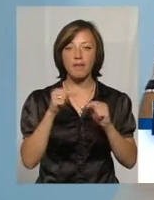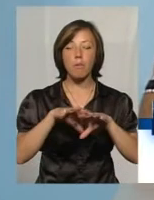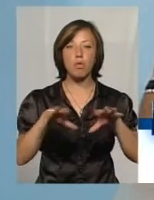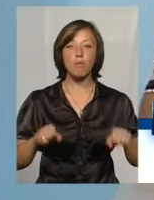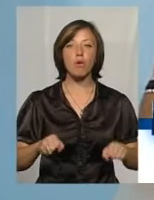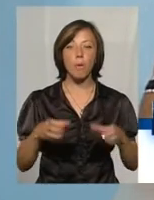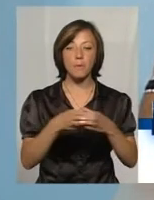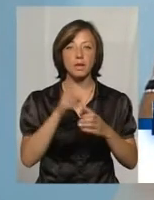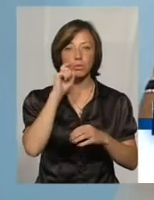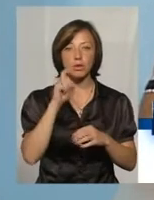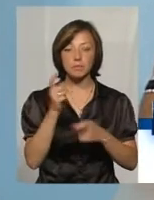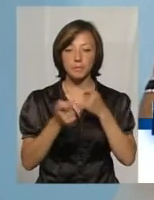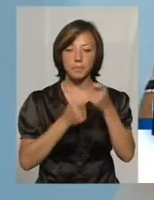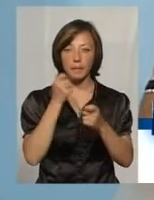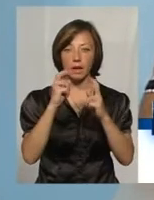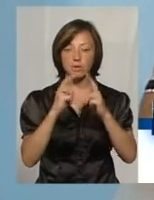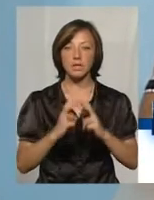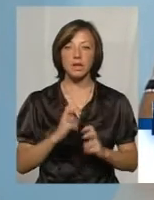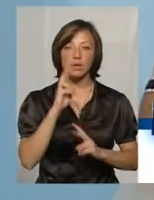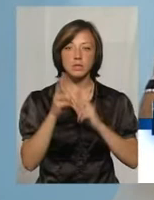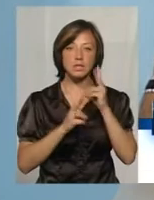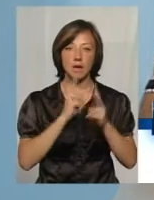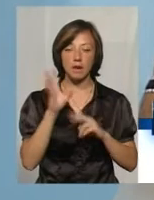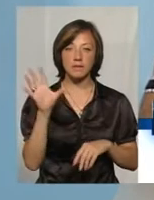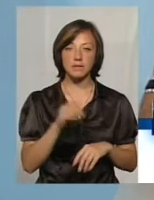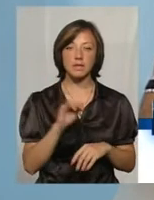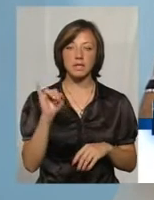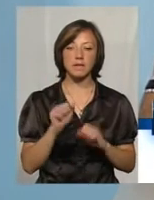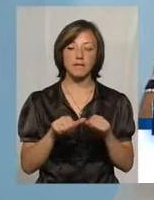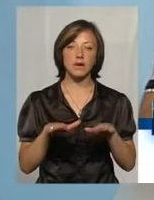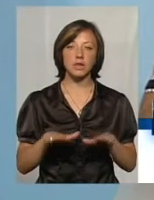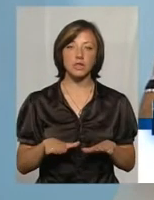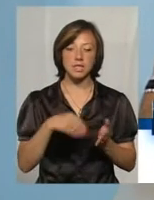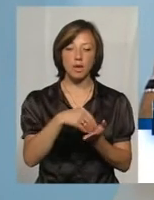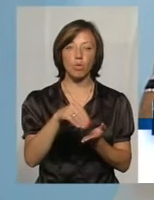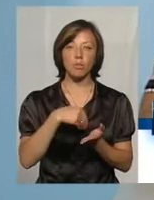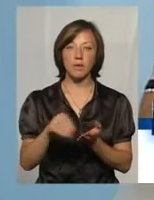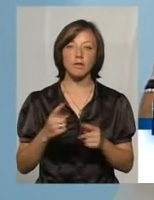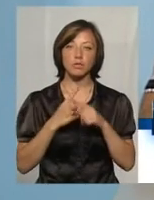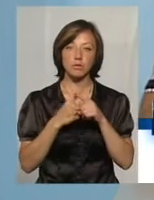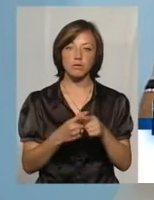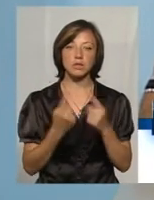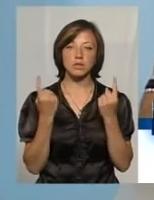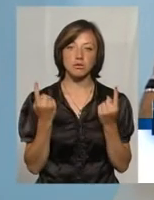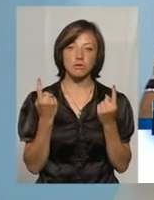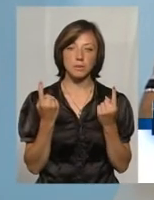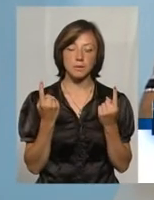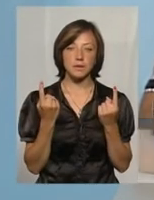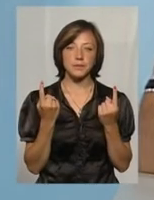в місті Київ, де досить скрупульозно розглядаються скарги, і вирішення закупівлі супроводжується значними